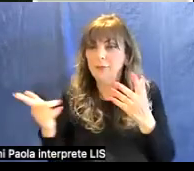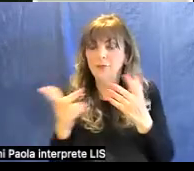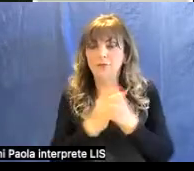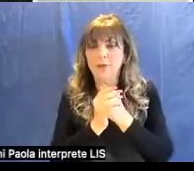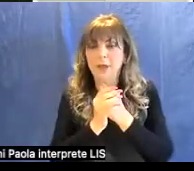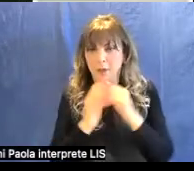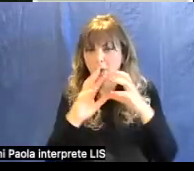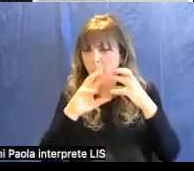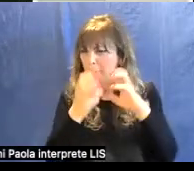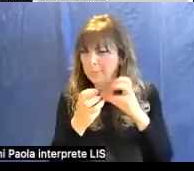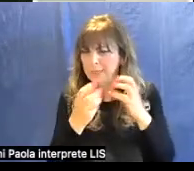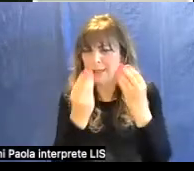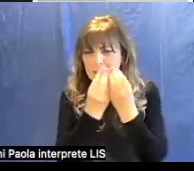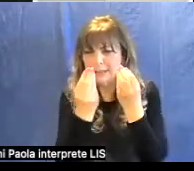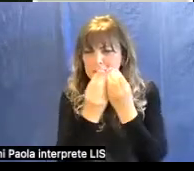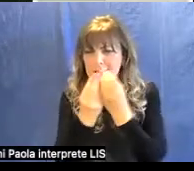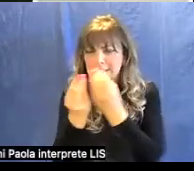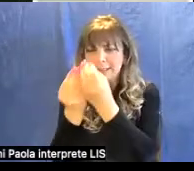compressi